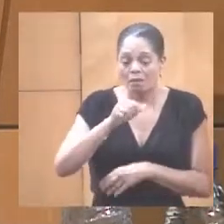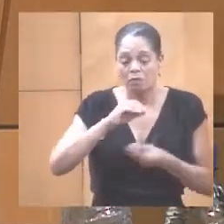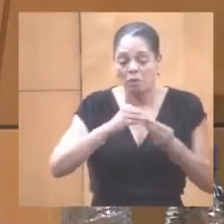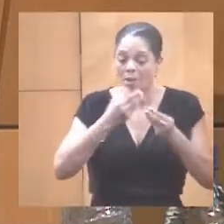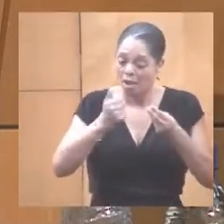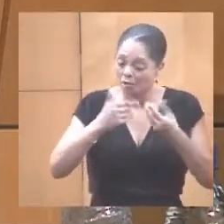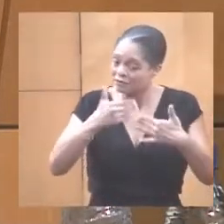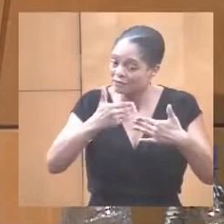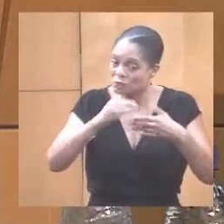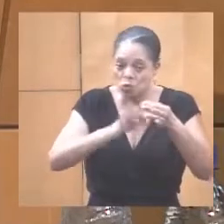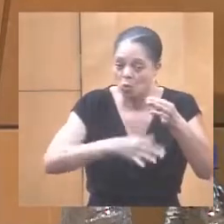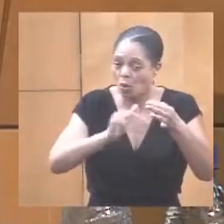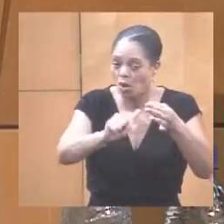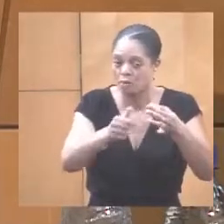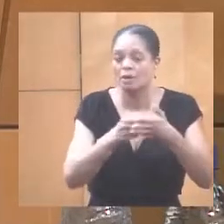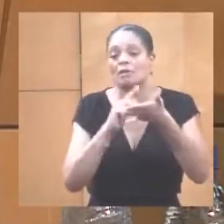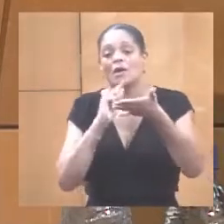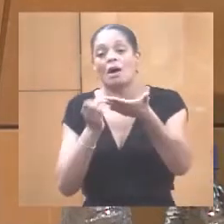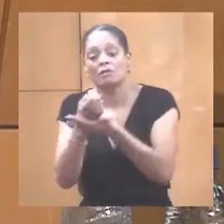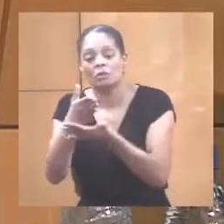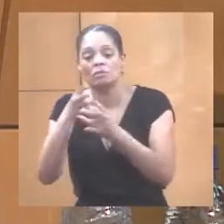le faire savoir aux missions locales,